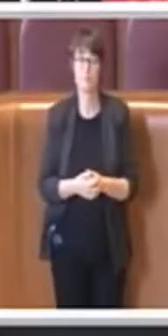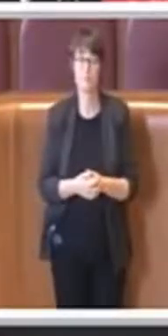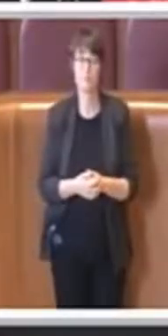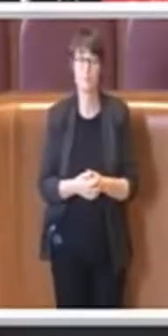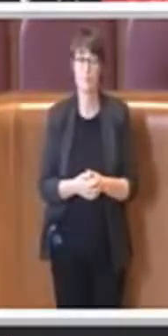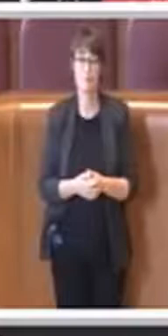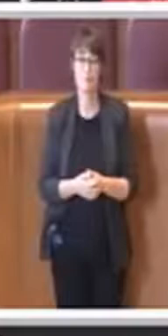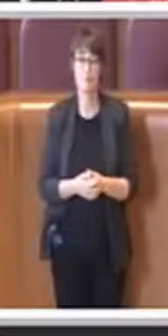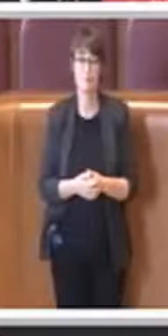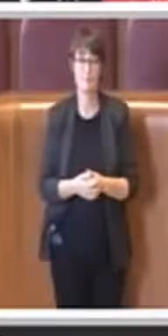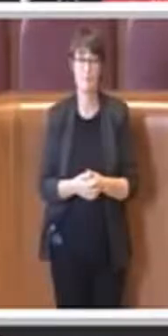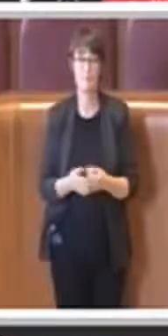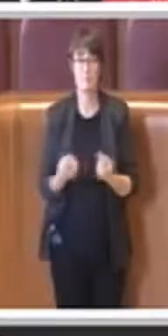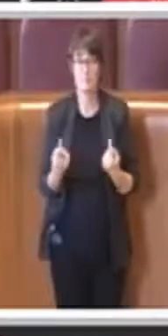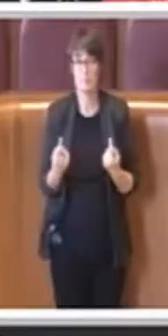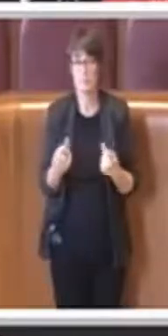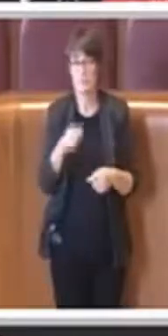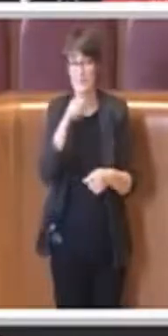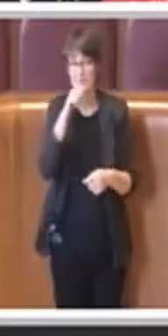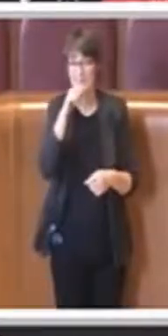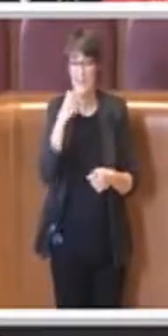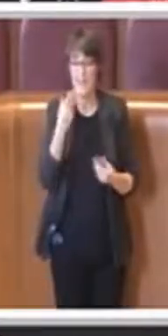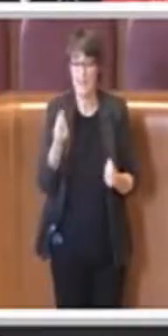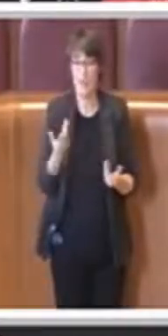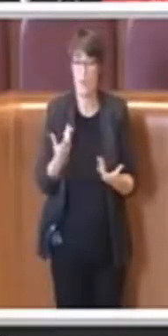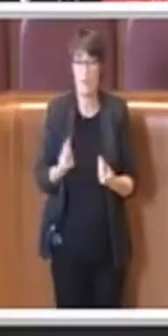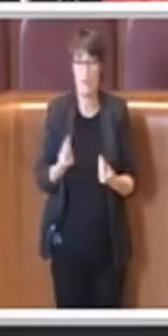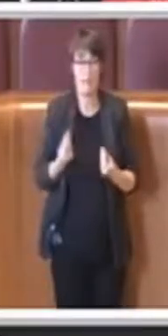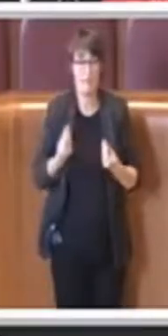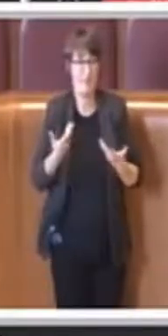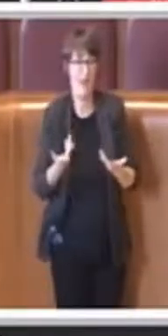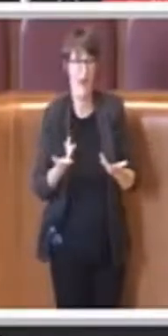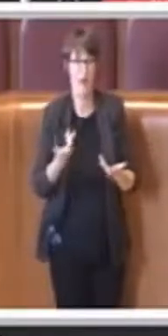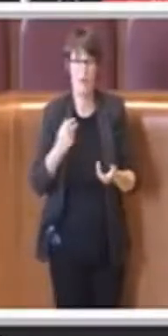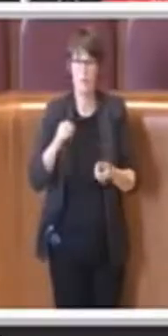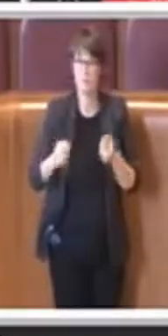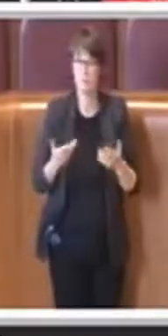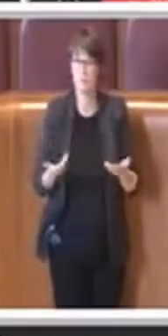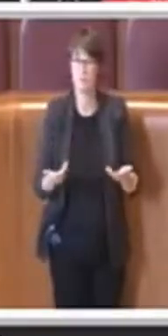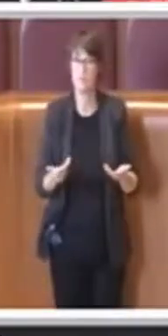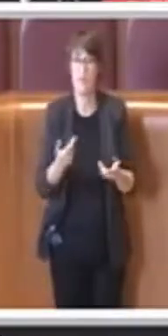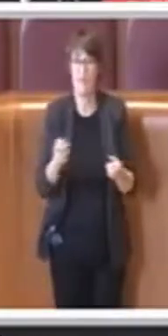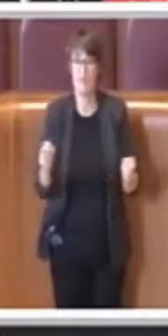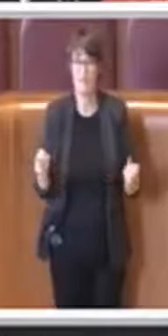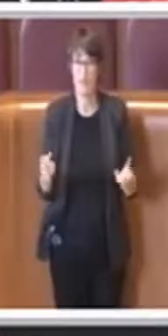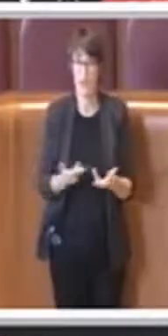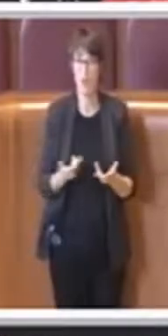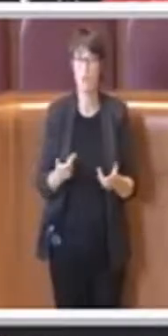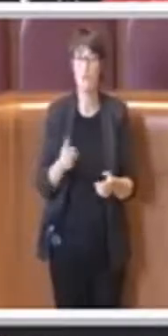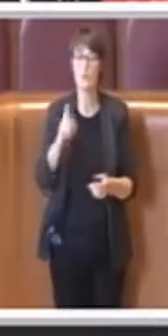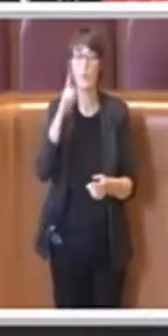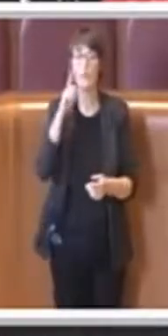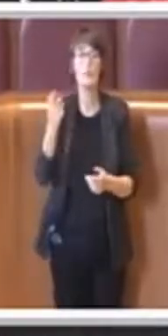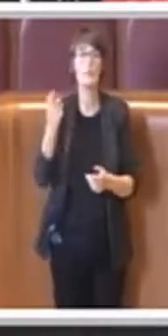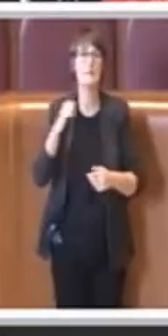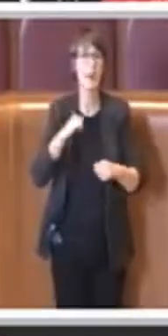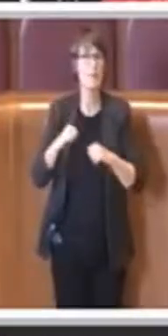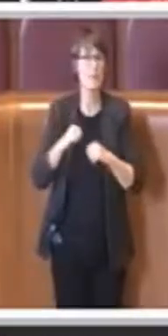istituto qualora quindi l'amministrazione intenda avvalersi di questo referendum